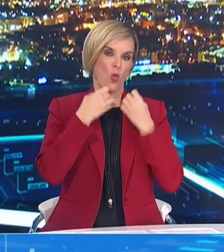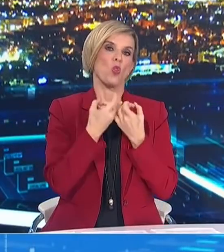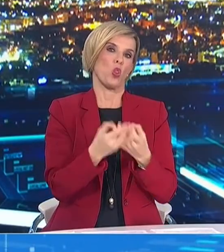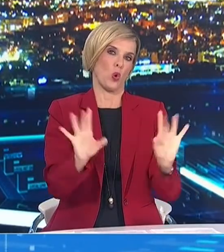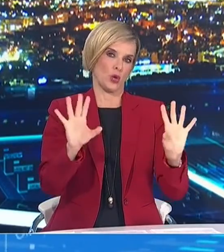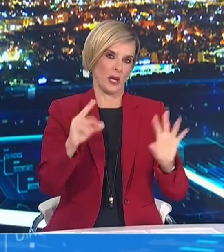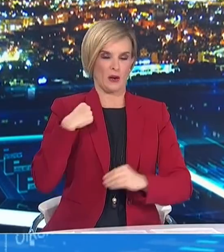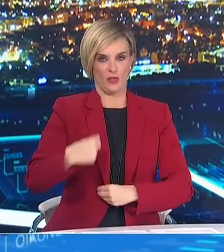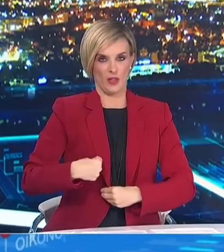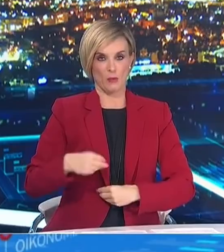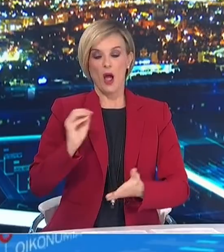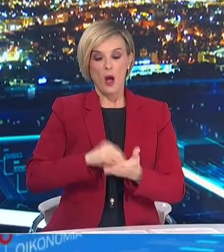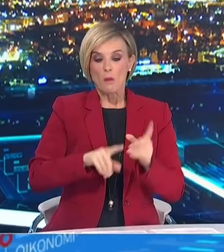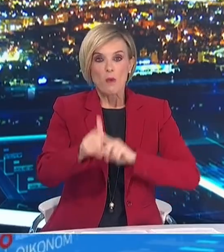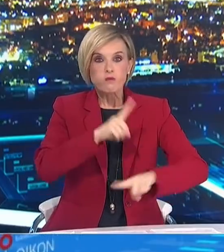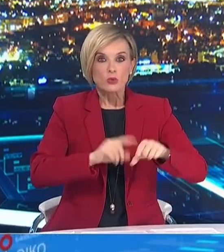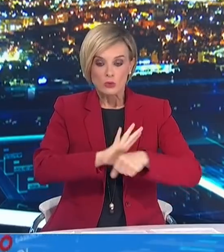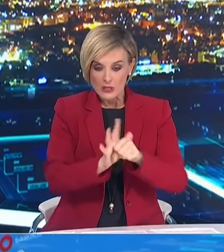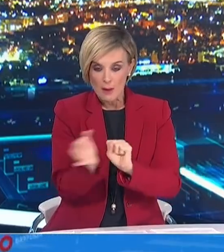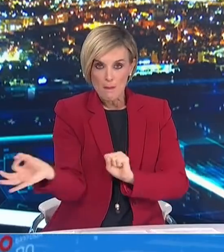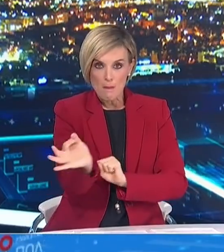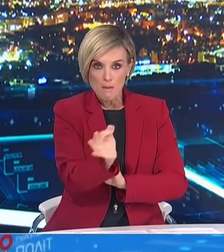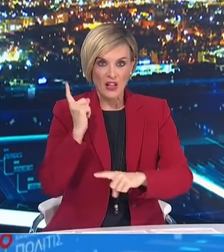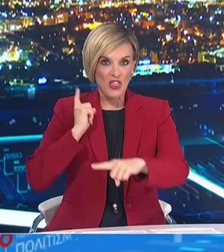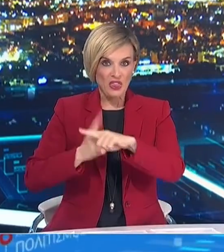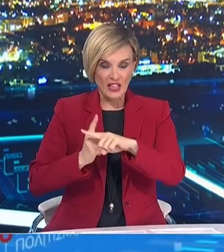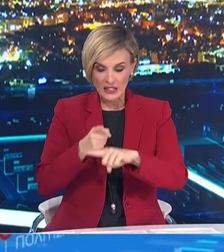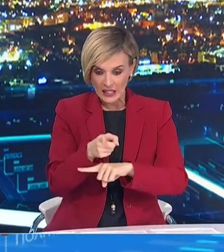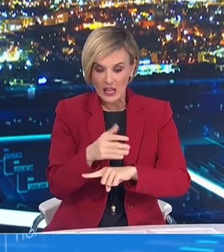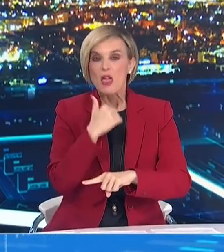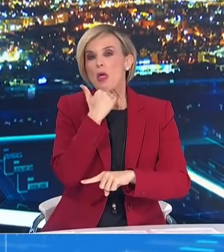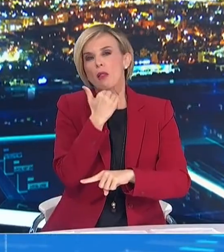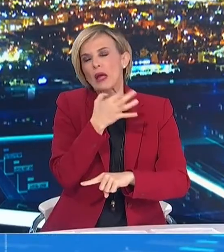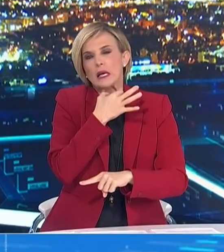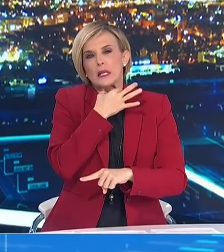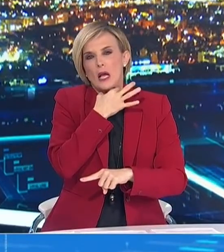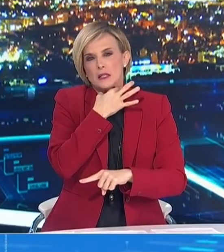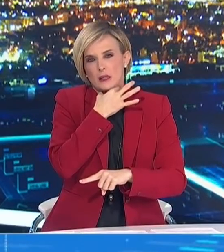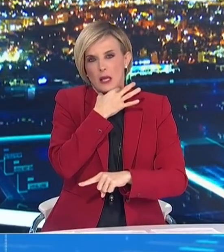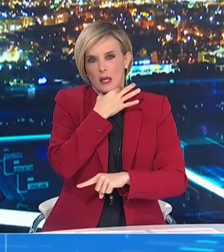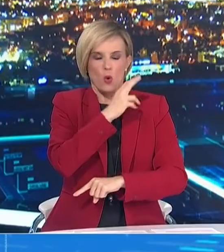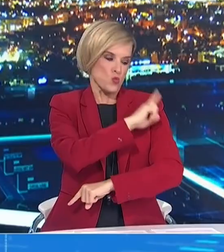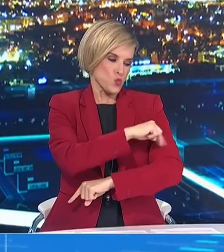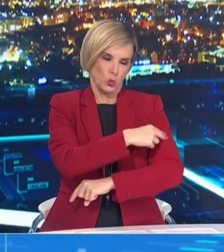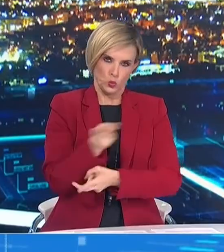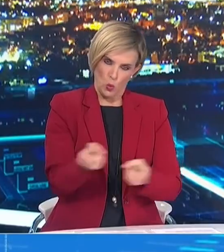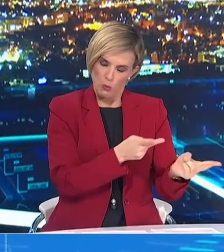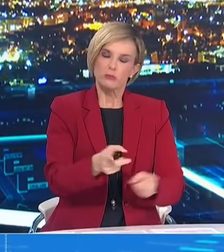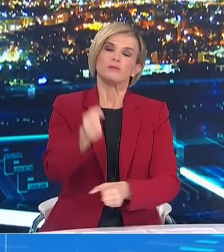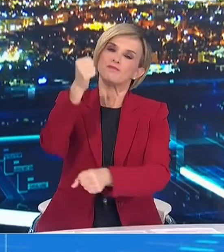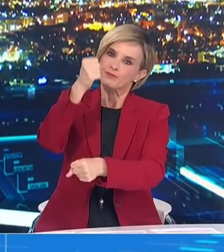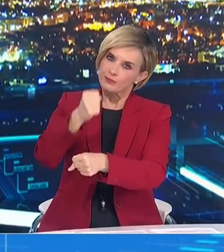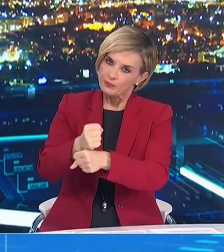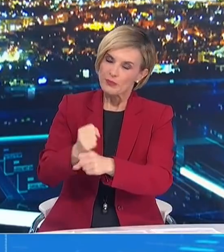αποφασίζεται η απομόνωση των επιβεβαιωμένων κρουσμάτων που δεν χρήζουν νοσηλείας σε νοσοκομείο